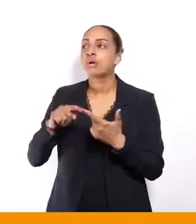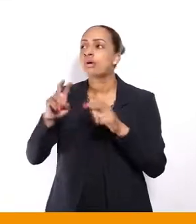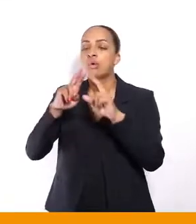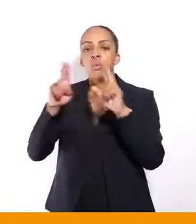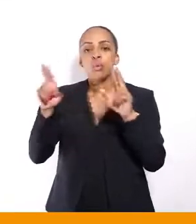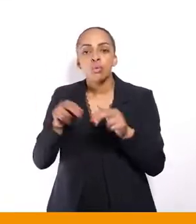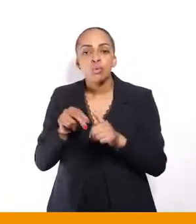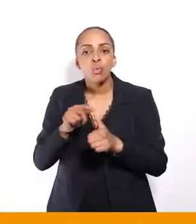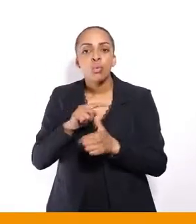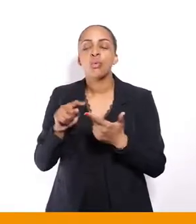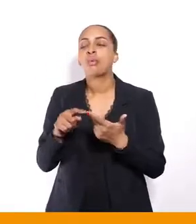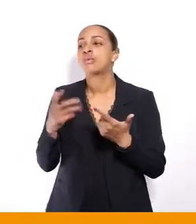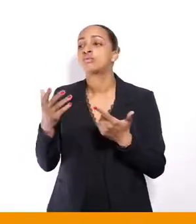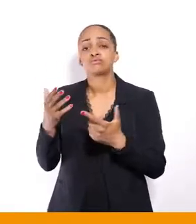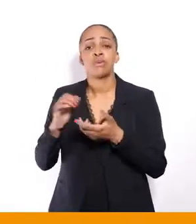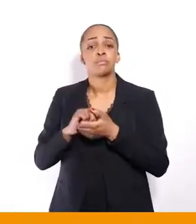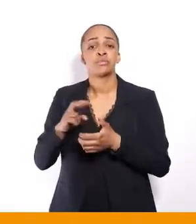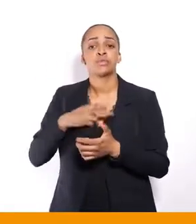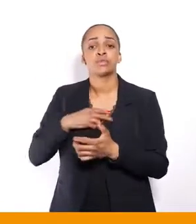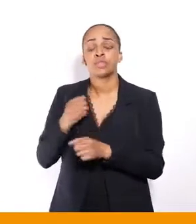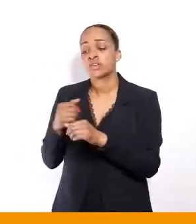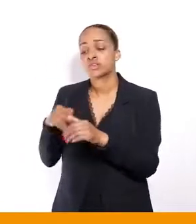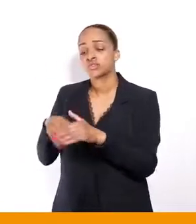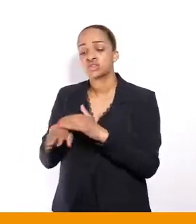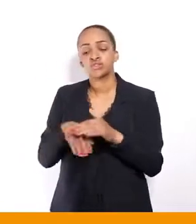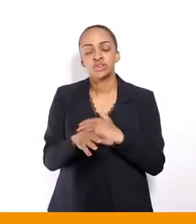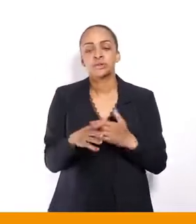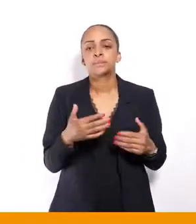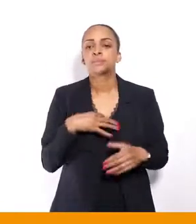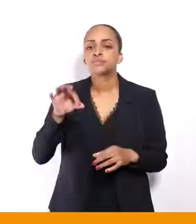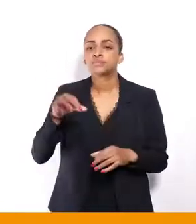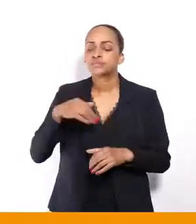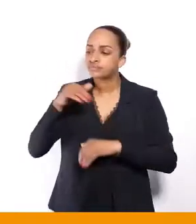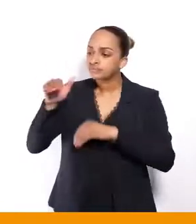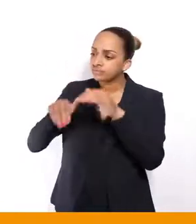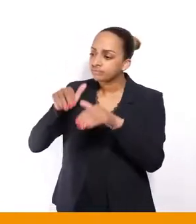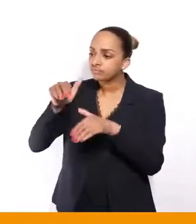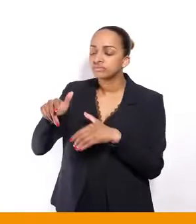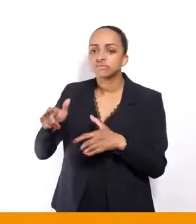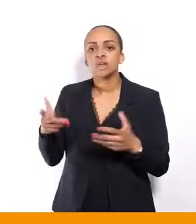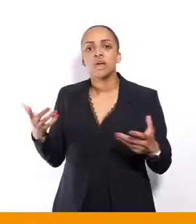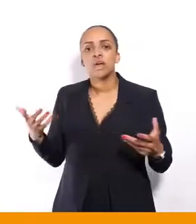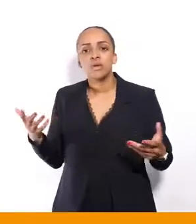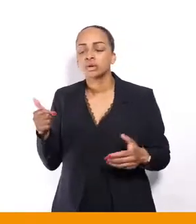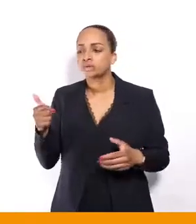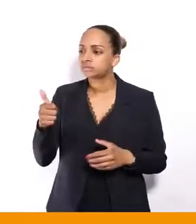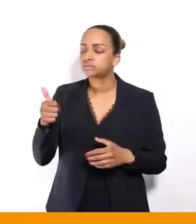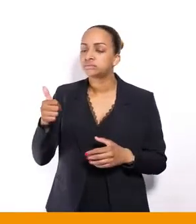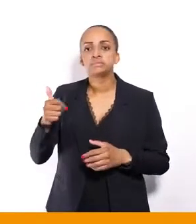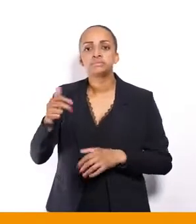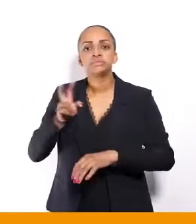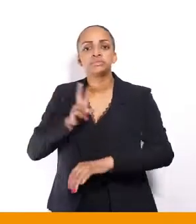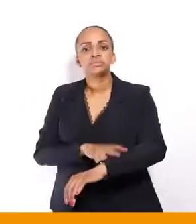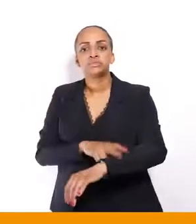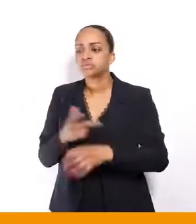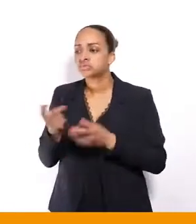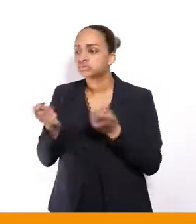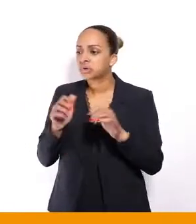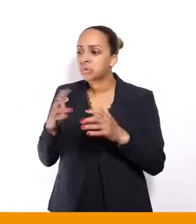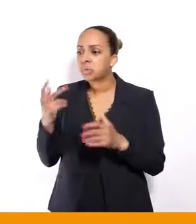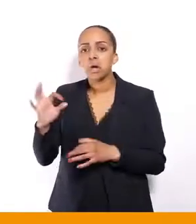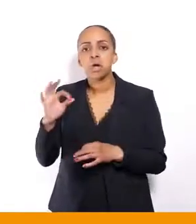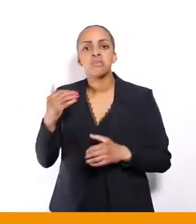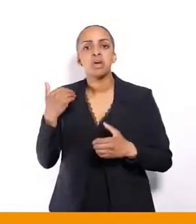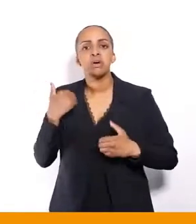comment se déroulait la politique de leur direction en matière de handicap, et cette fameuse loi,